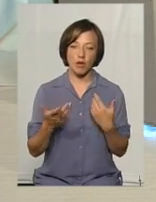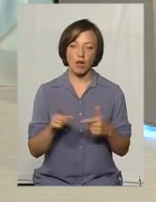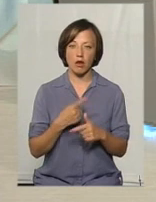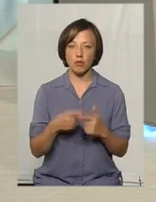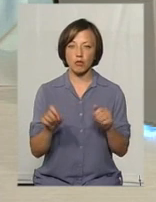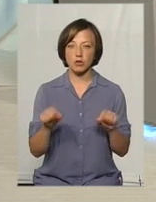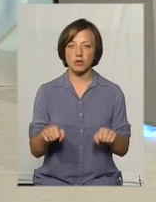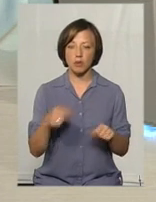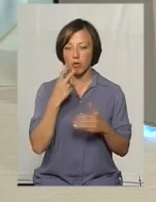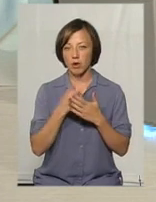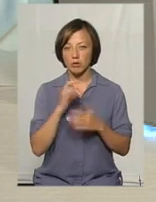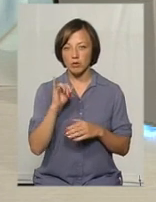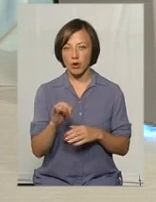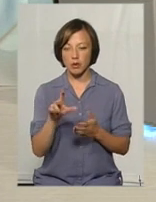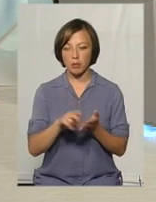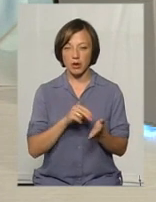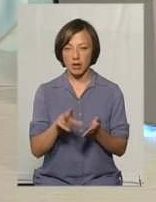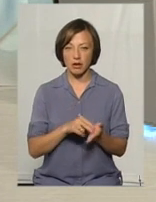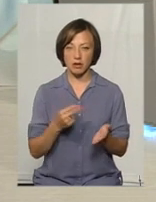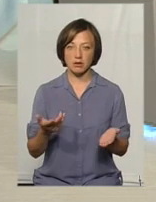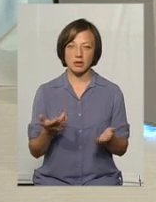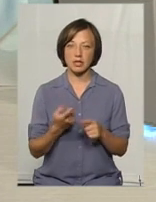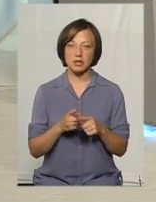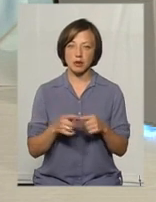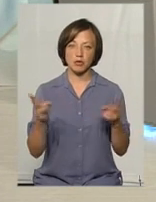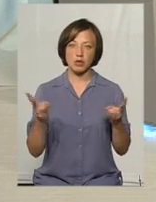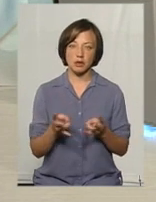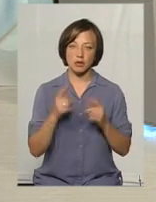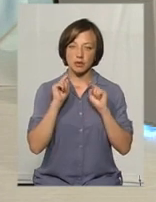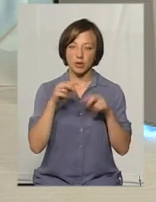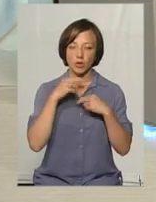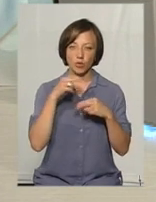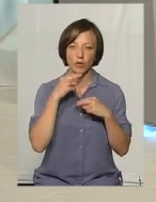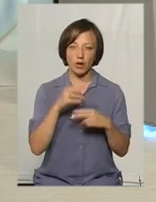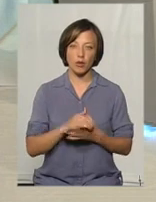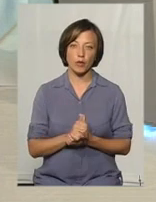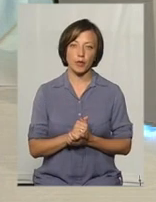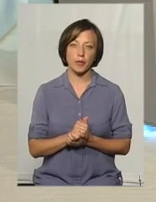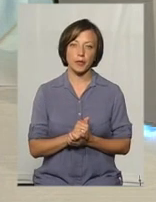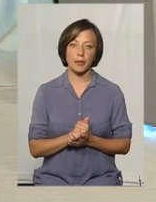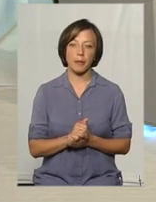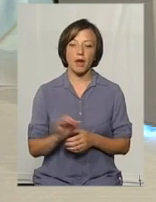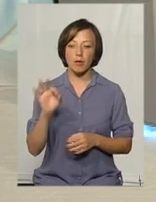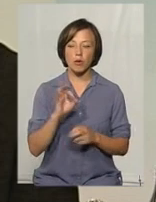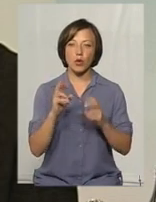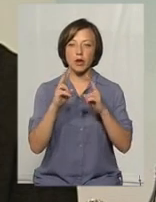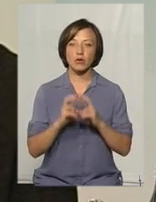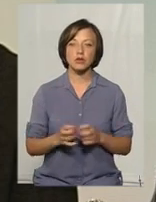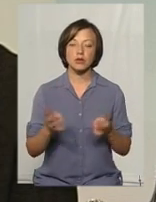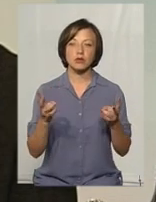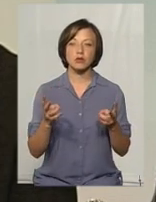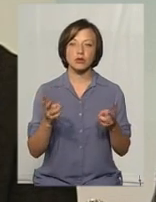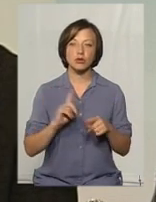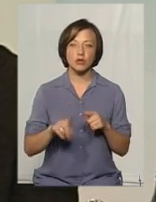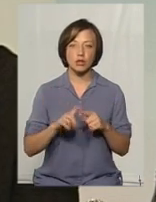або, можливо, вона якийсь побачила негативний приклад своєї адреси. Тобто, на це потрібно також звертати увагу. І от на рахунок діагностики, тут скоріше можна